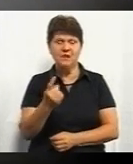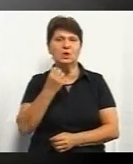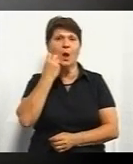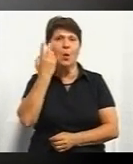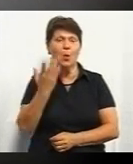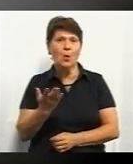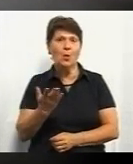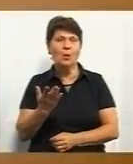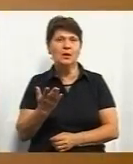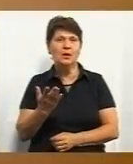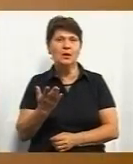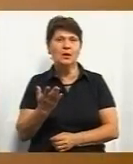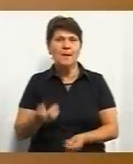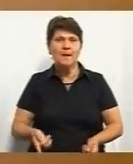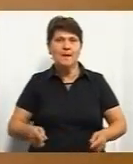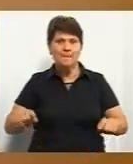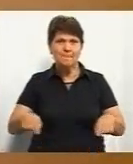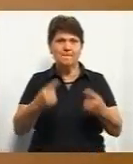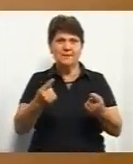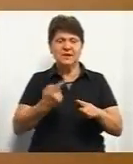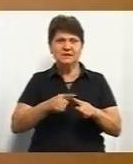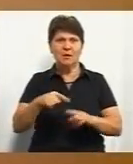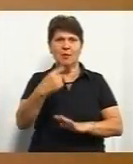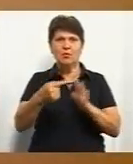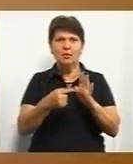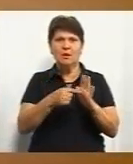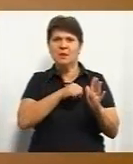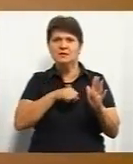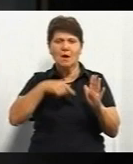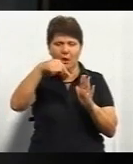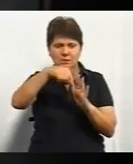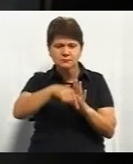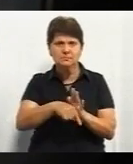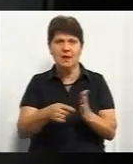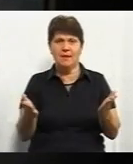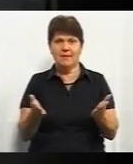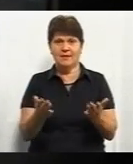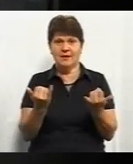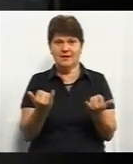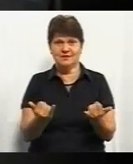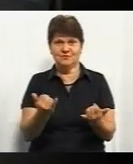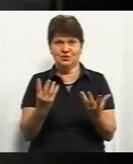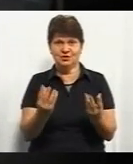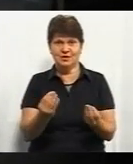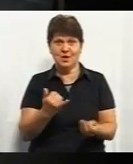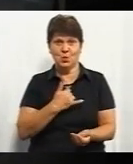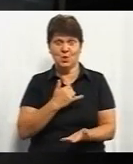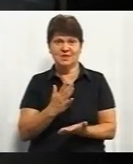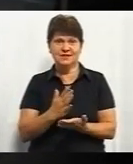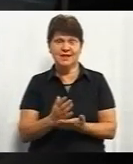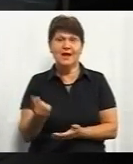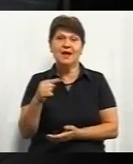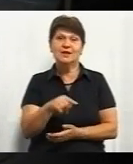підняли ту проблему, саме одна, яка в нас є на сьогоднішній день, те,